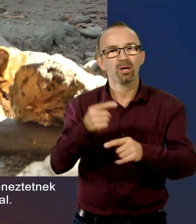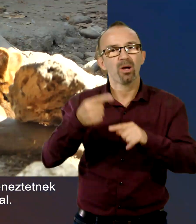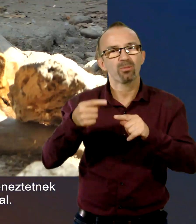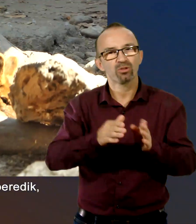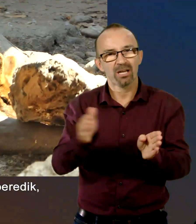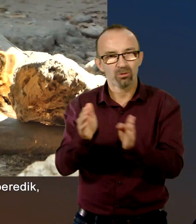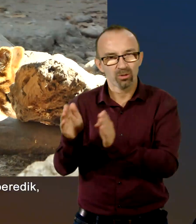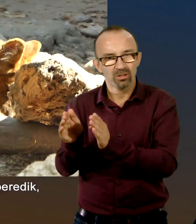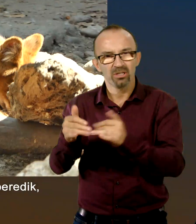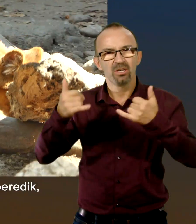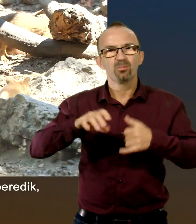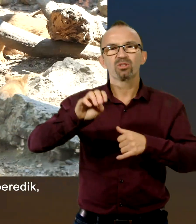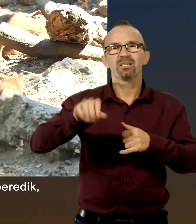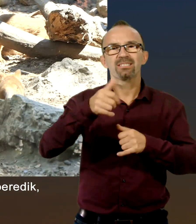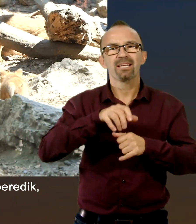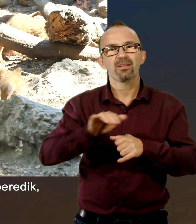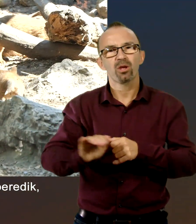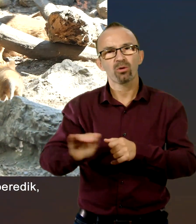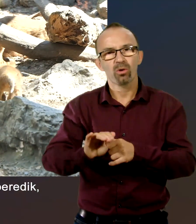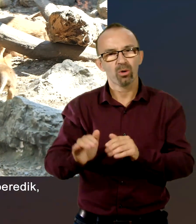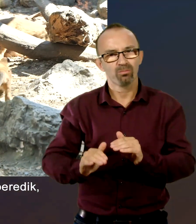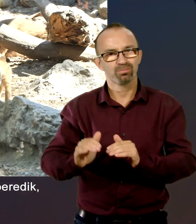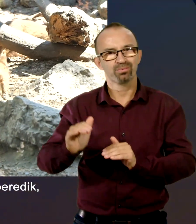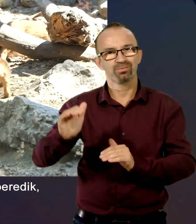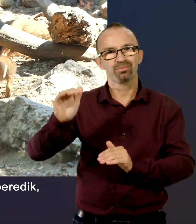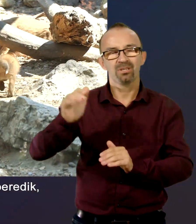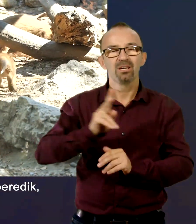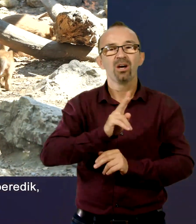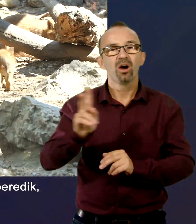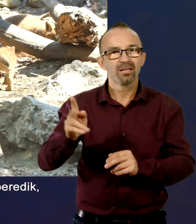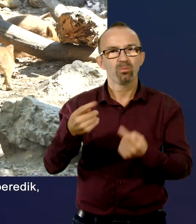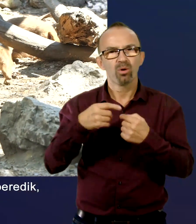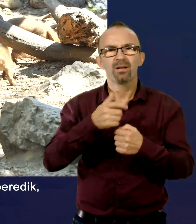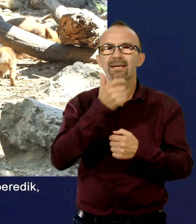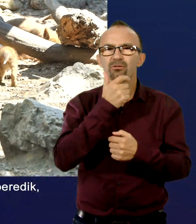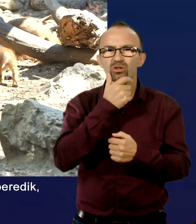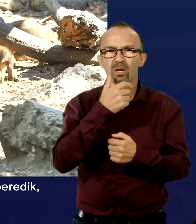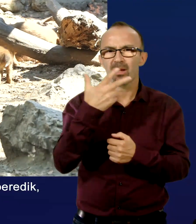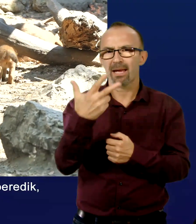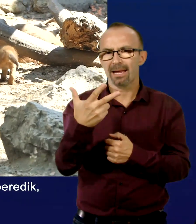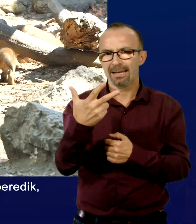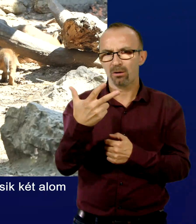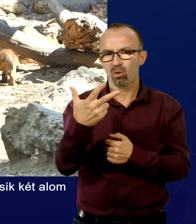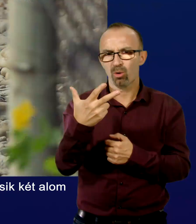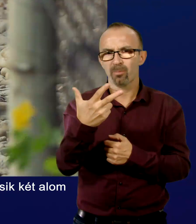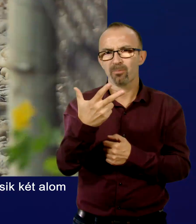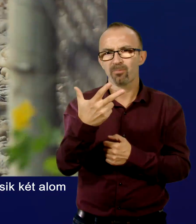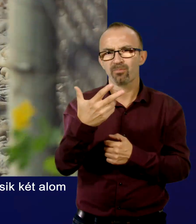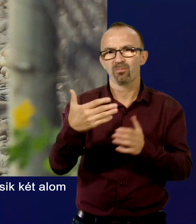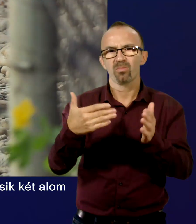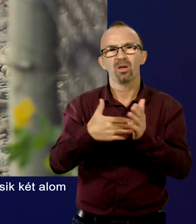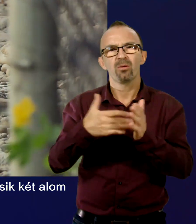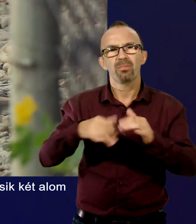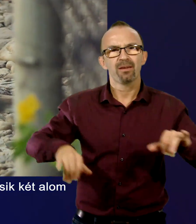apróságokkal. Az idei évben most 11 kölyök cseperedik, akik közül a legidősebb három, ők még